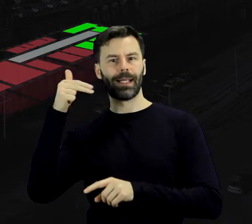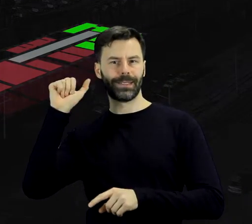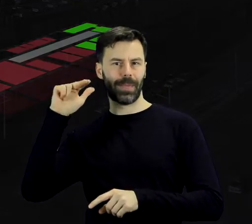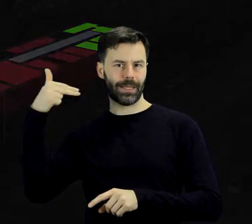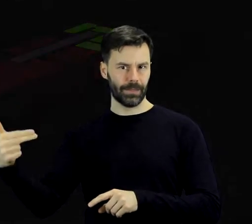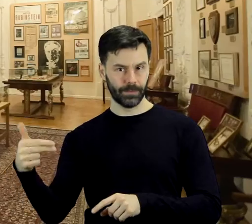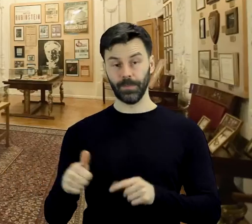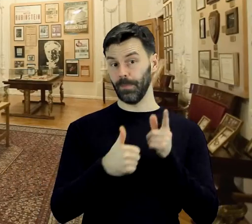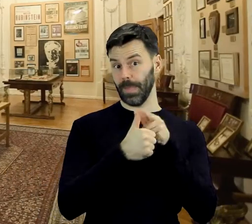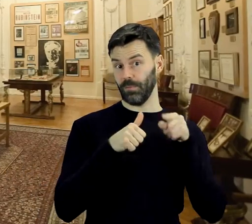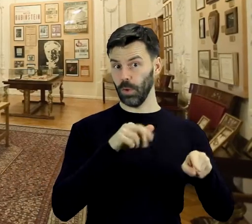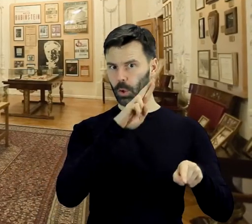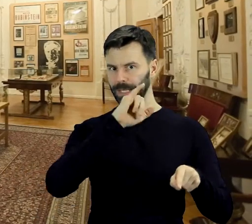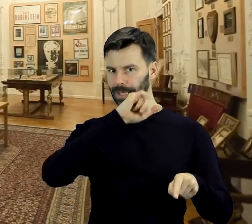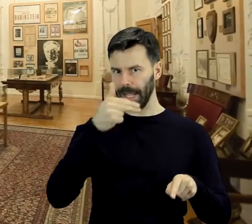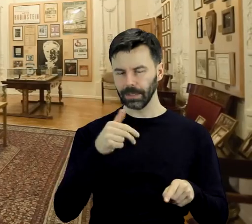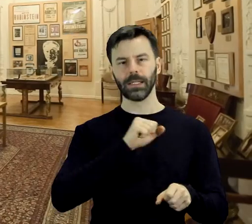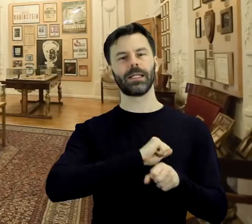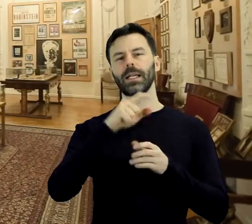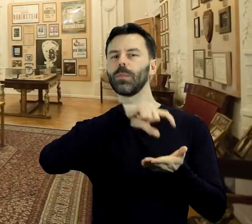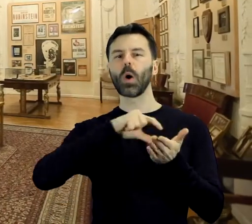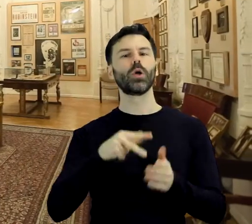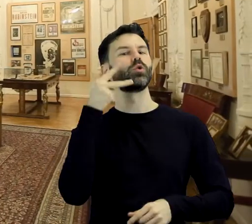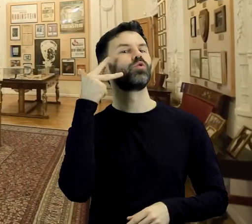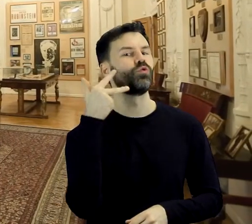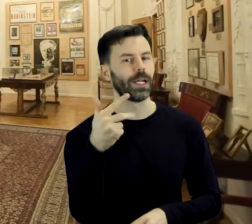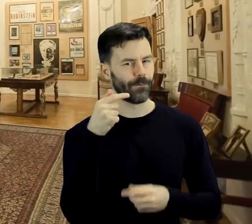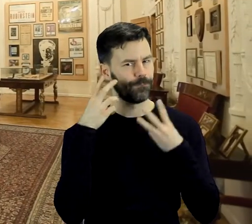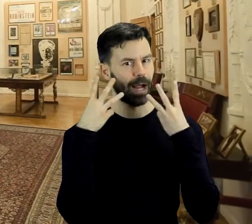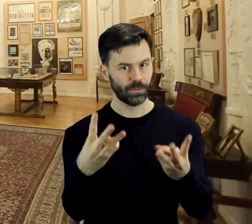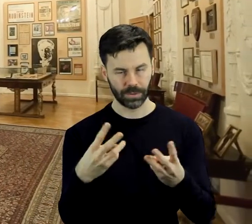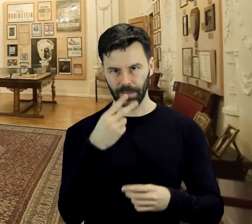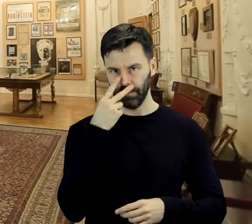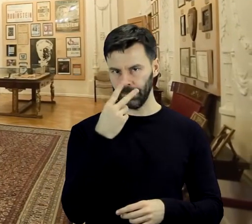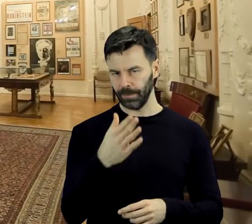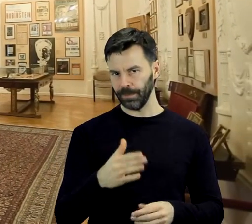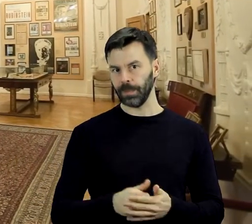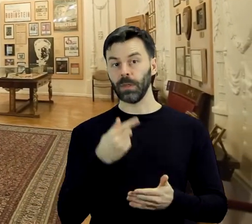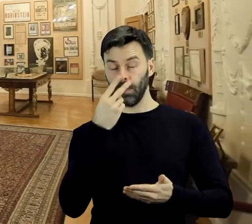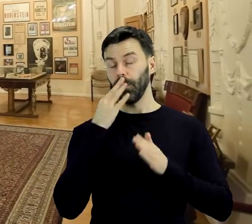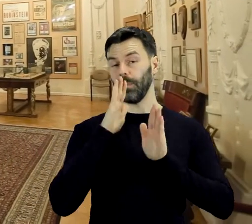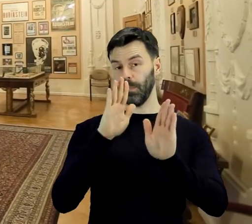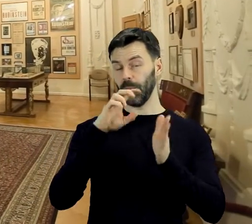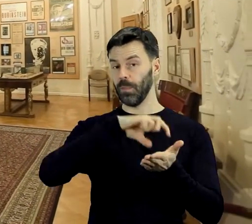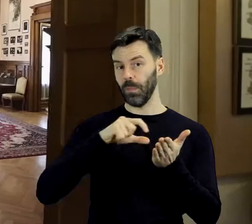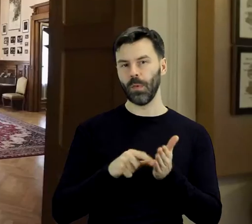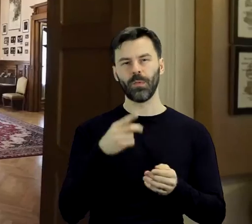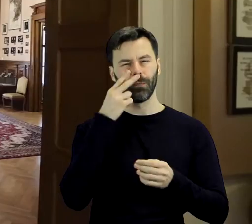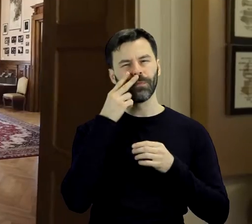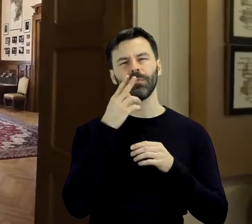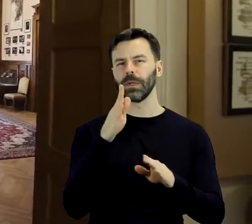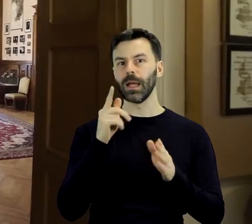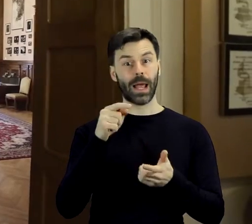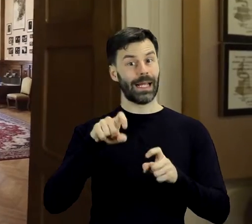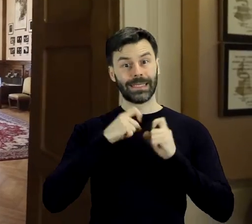Tansmanowi. Pierwszemu z nich poświęcone zostały trzy pomieszczenia. Zaprezentowane w ich przestrzeniach obiekty stanowią